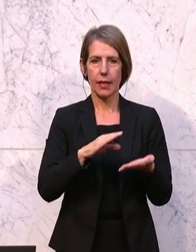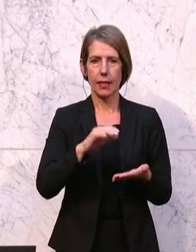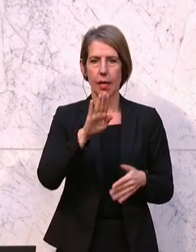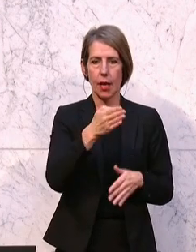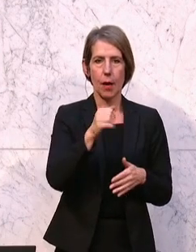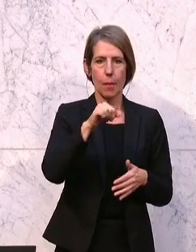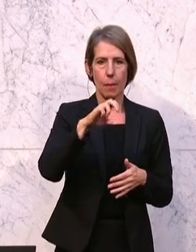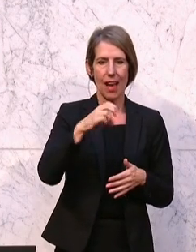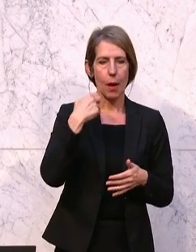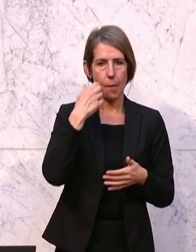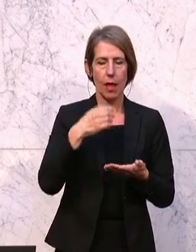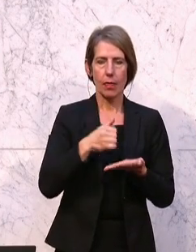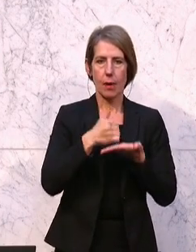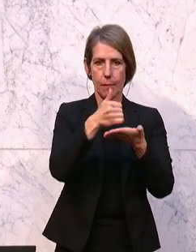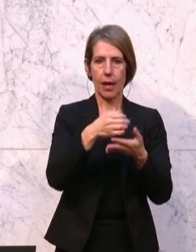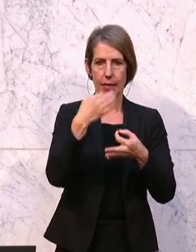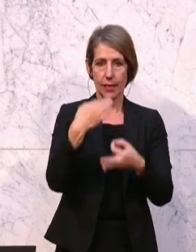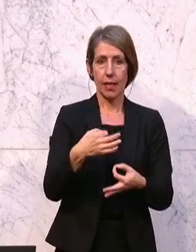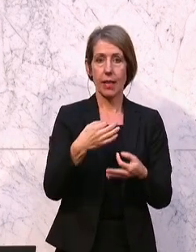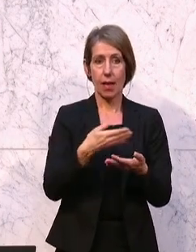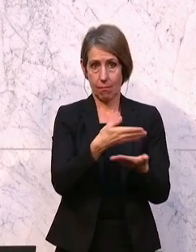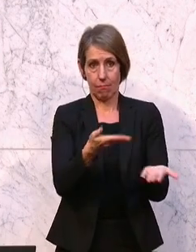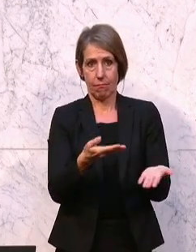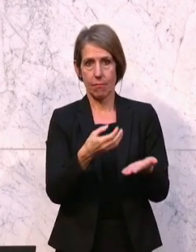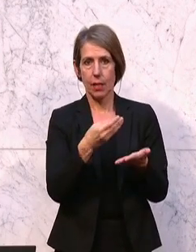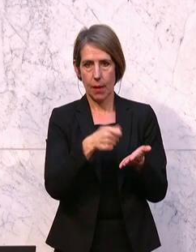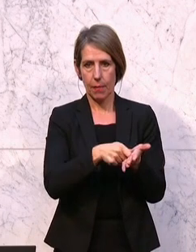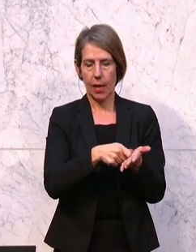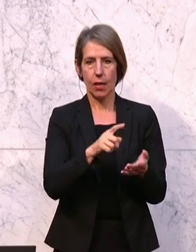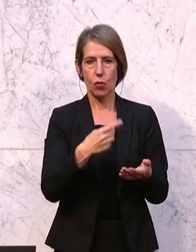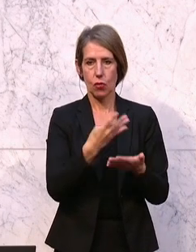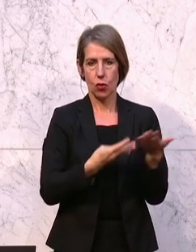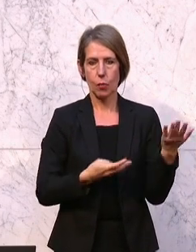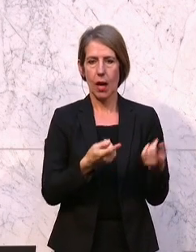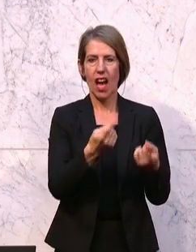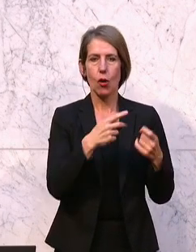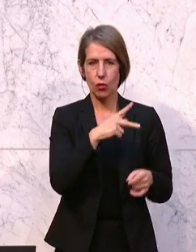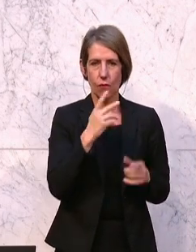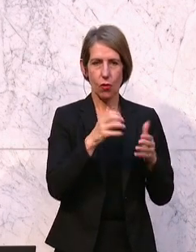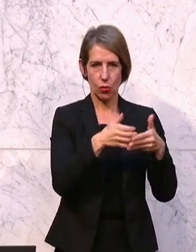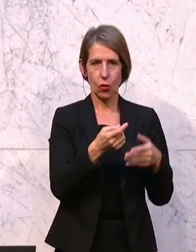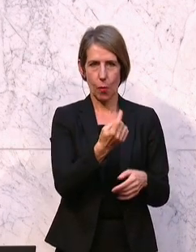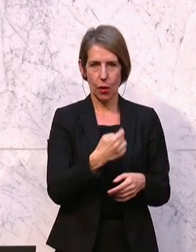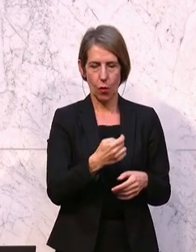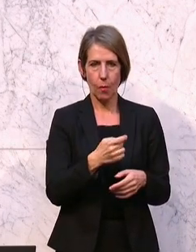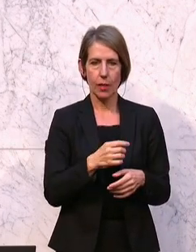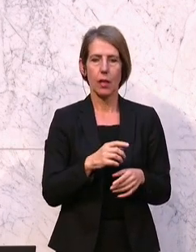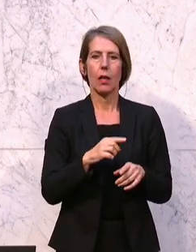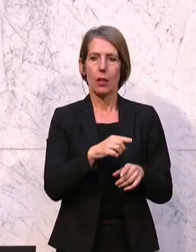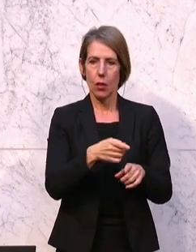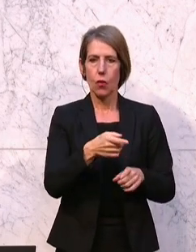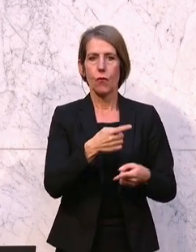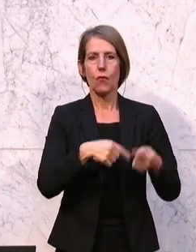Nobelpreisträger. Das sind Beiträge, die aus und für die Volksgruppe kommen und die daraus entstehen, dass wir uns unserer